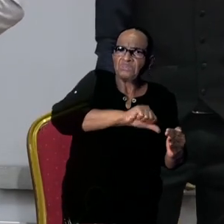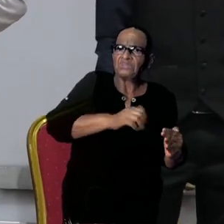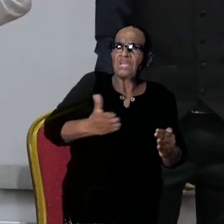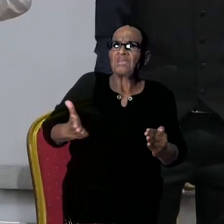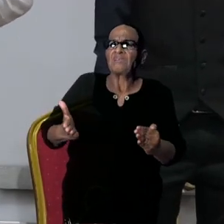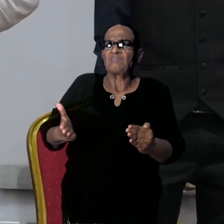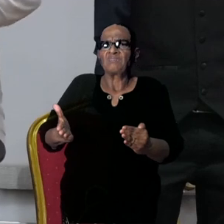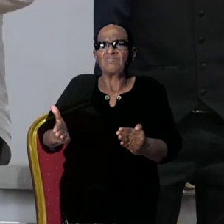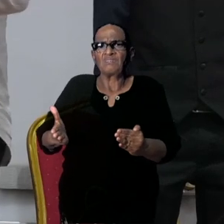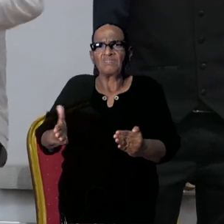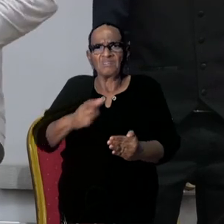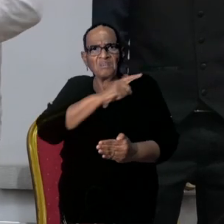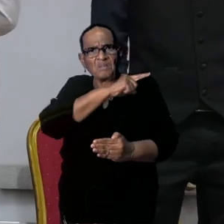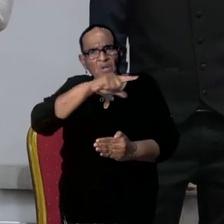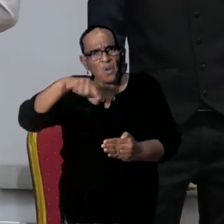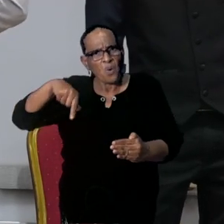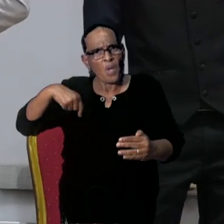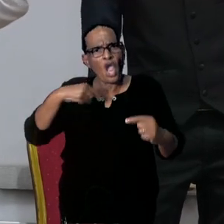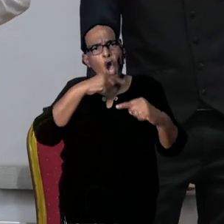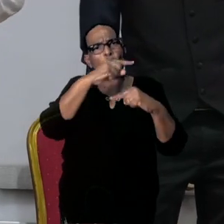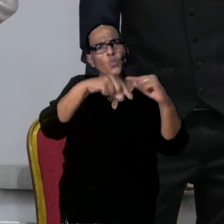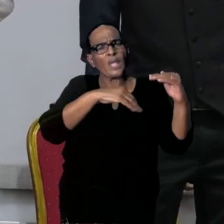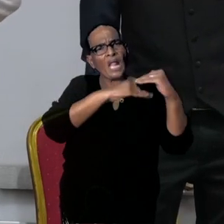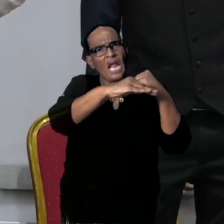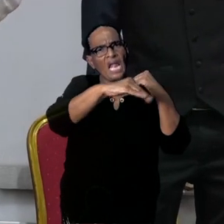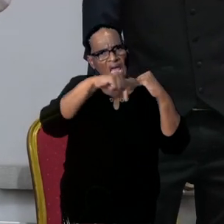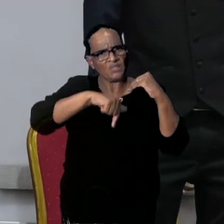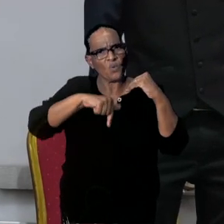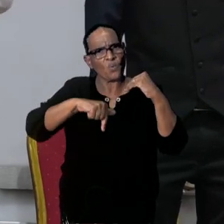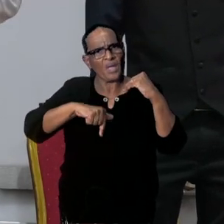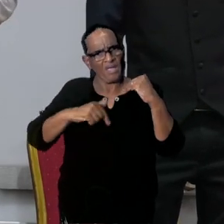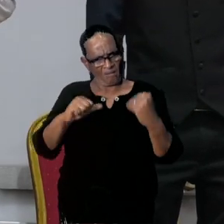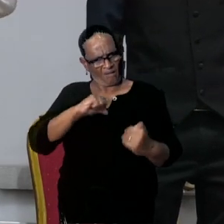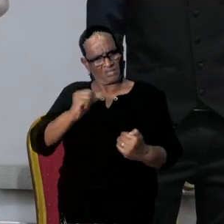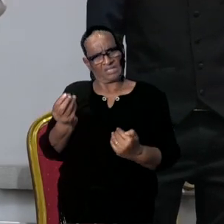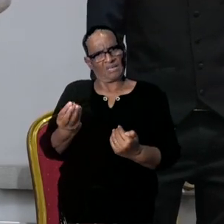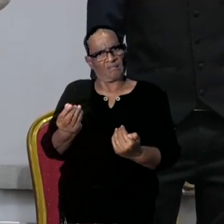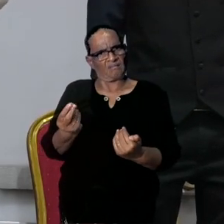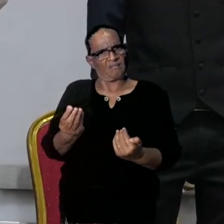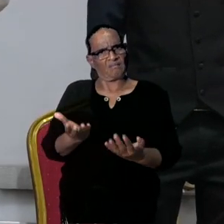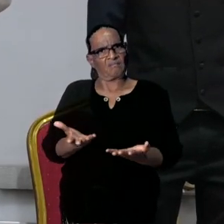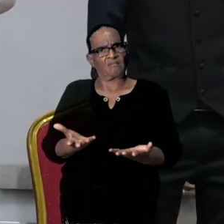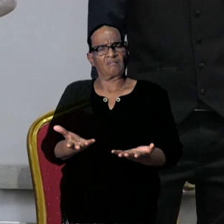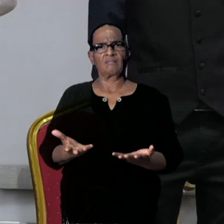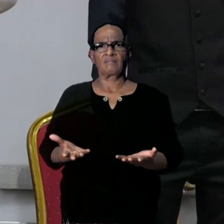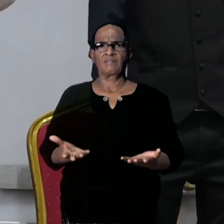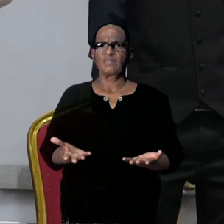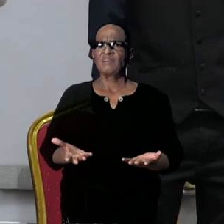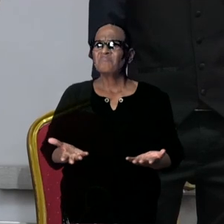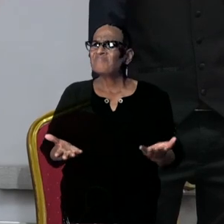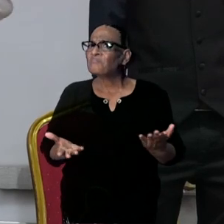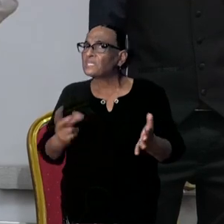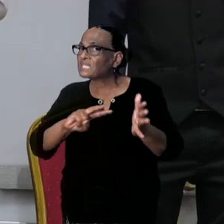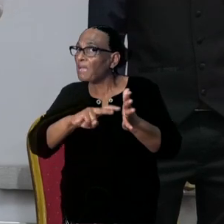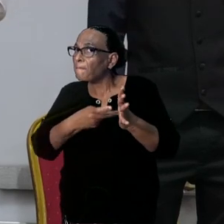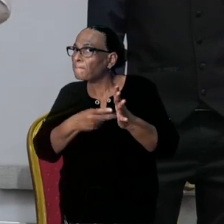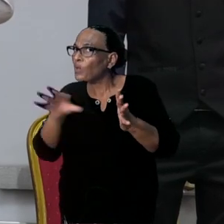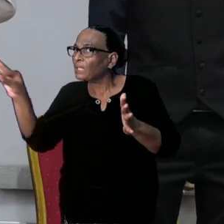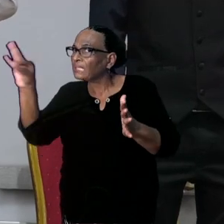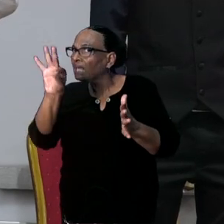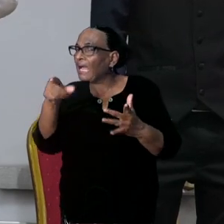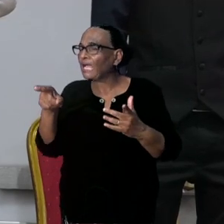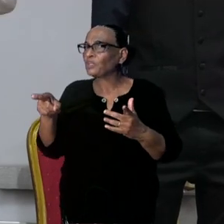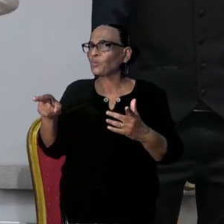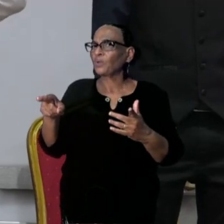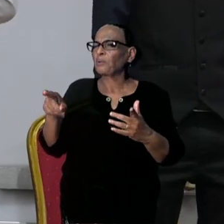proberen, met twee bedoel ik de ontwikkelingslanden, om dat ding met onze eigen middelen te beheersen. Toch is misschien een politiek antwoord dat ik van